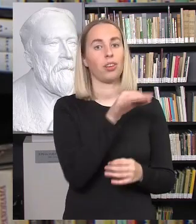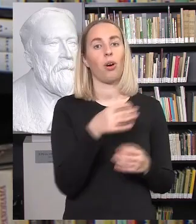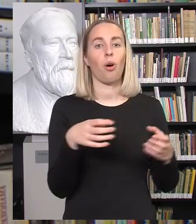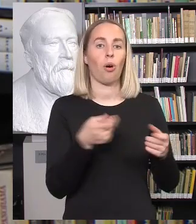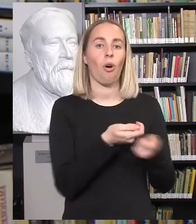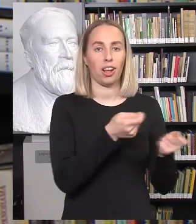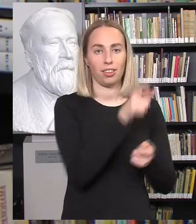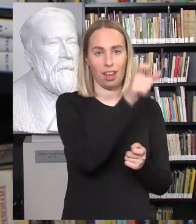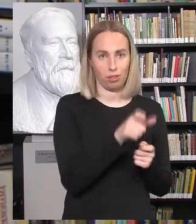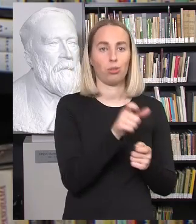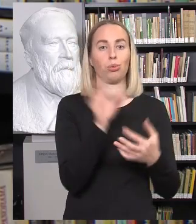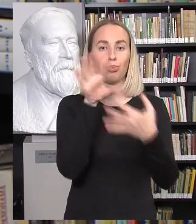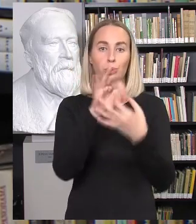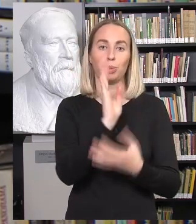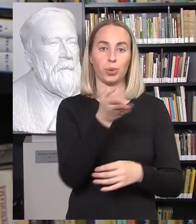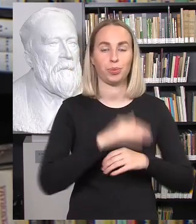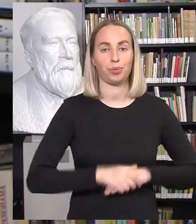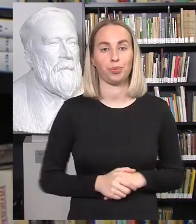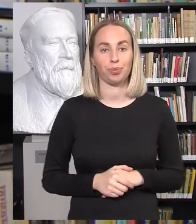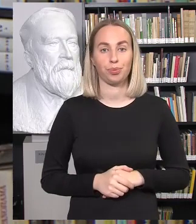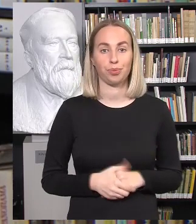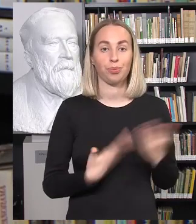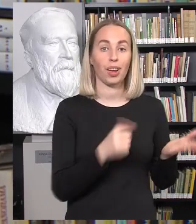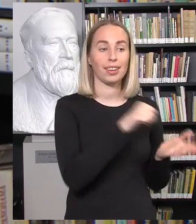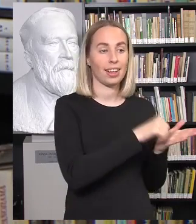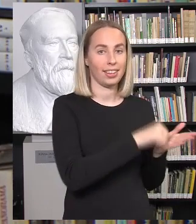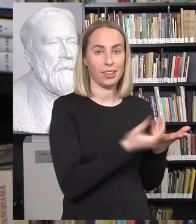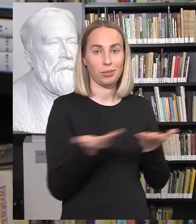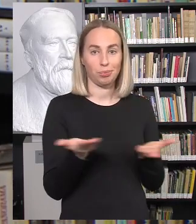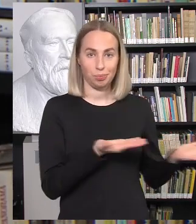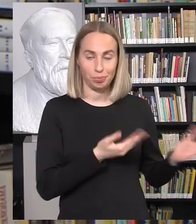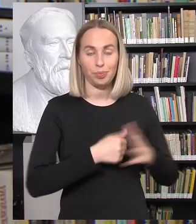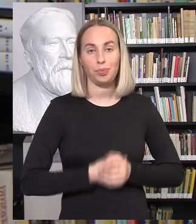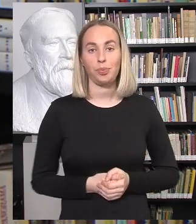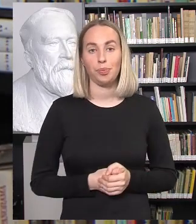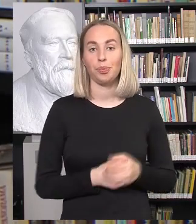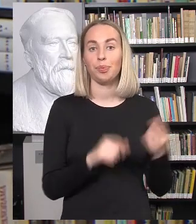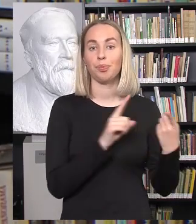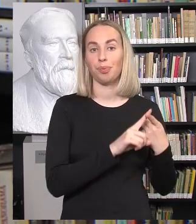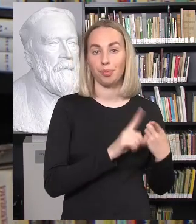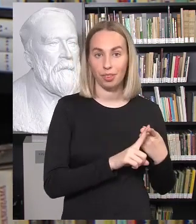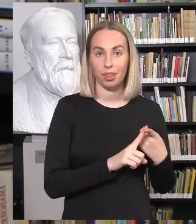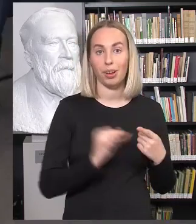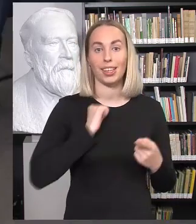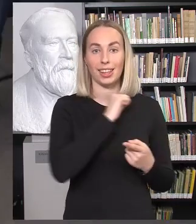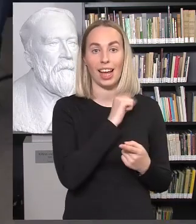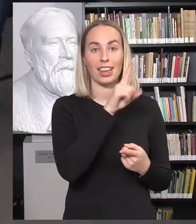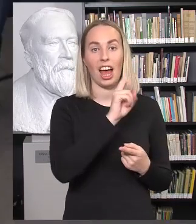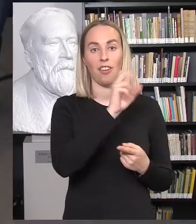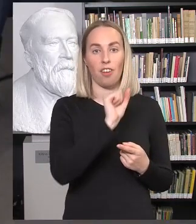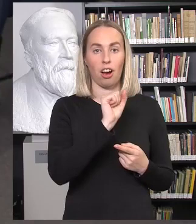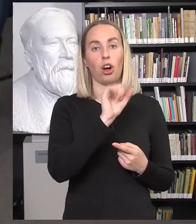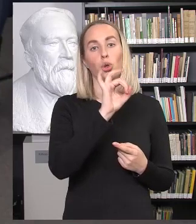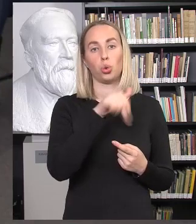Na, ir pristatau pagaliau šios diskusijos dalyvės. Taip, pirmiausia yra daktarė Daiva Šūkytė.